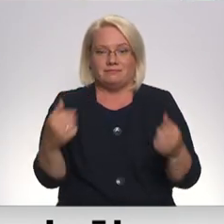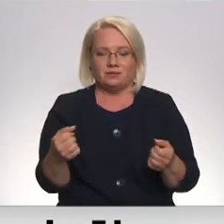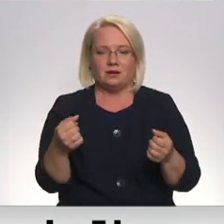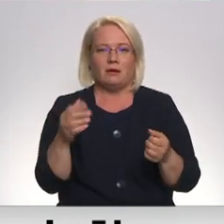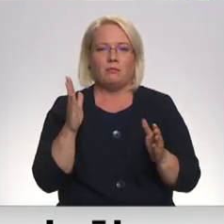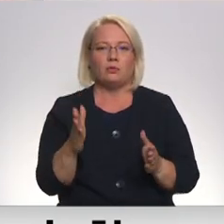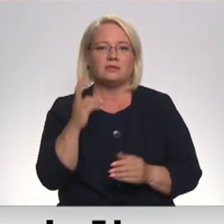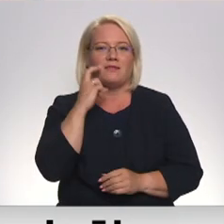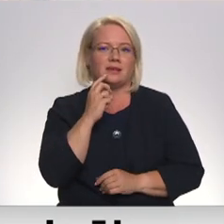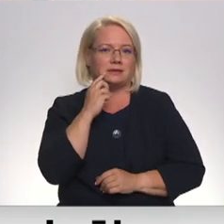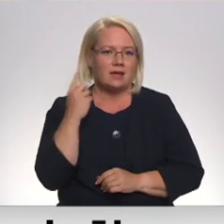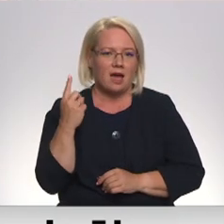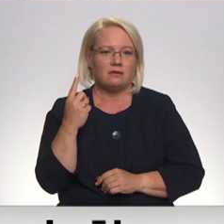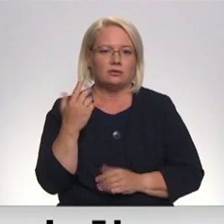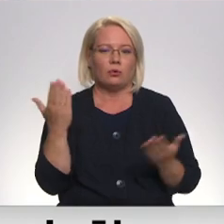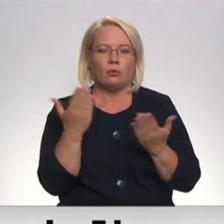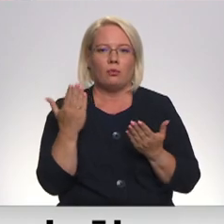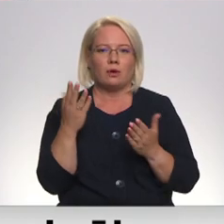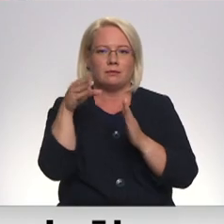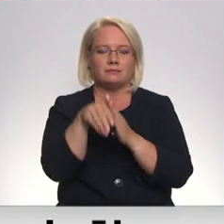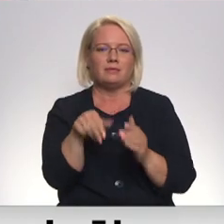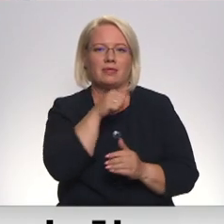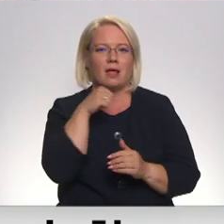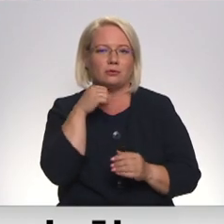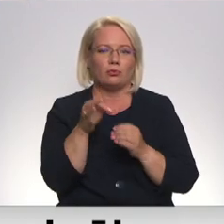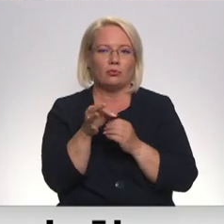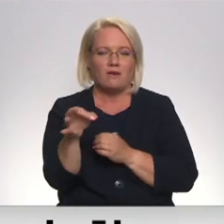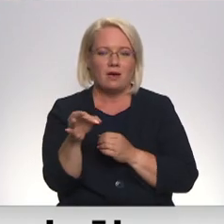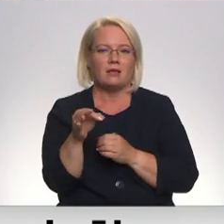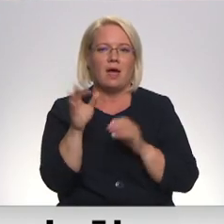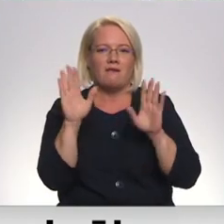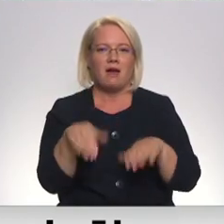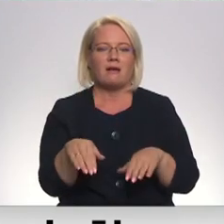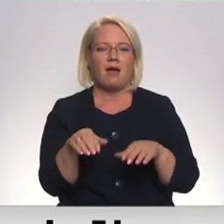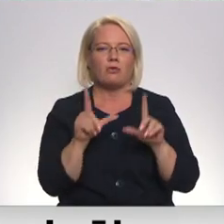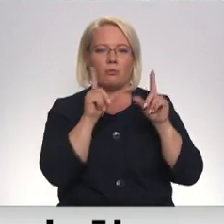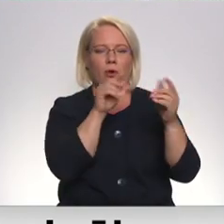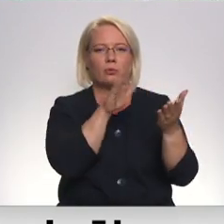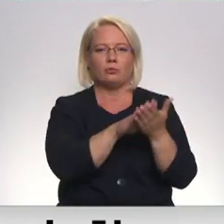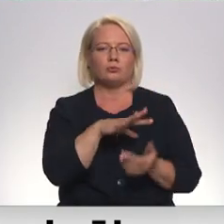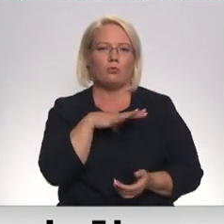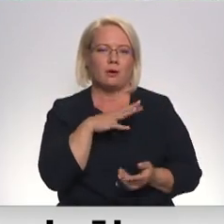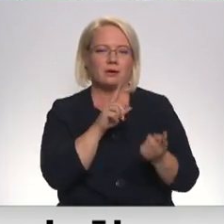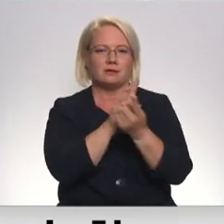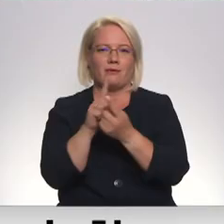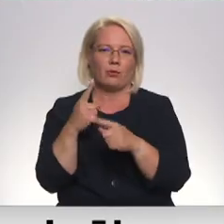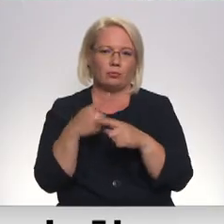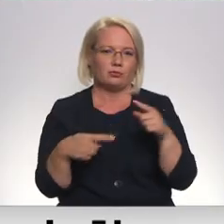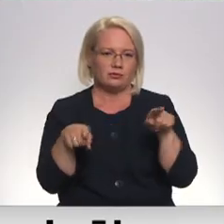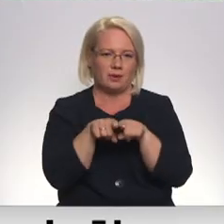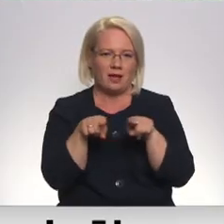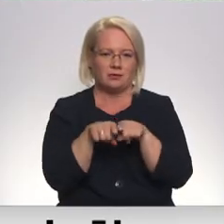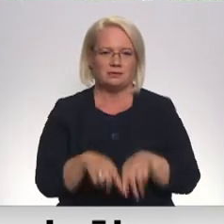sasirgušais vectētiņš, pie kura Katrīna dzīvo tals novadā, viņa visbeidzot varētu doties uz ogri, satikt sev uz pusbrāļus.